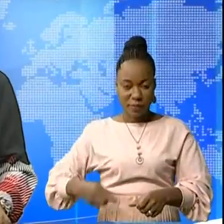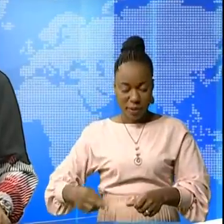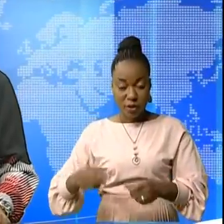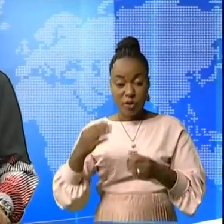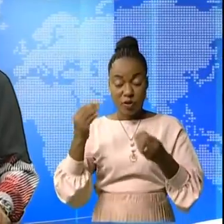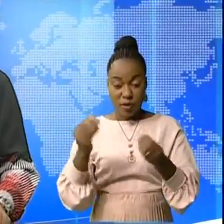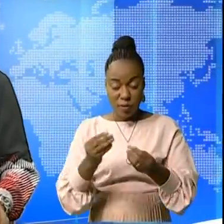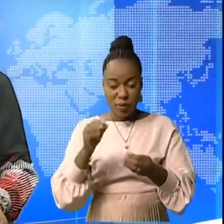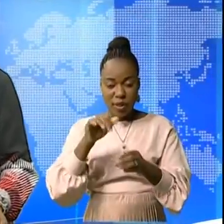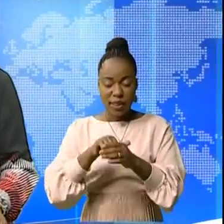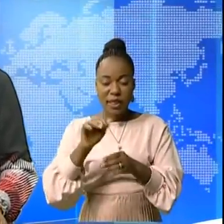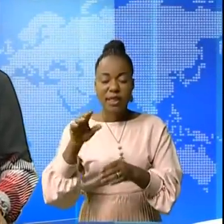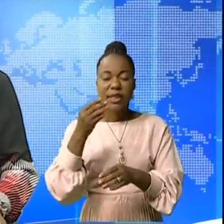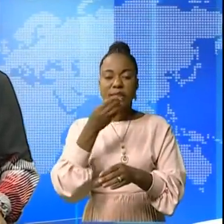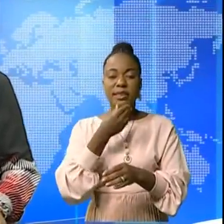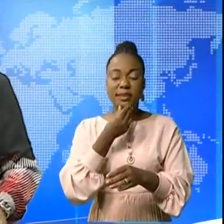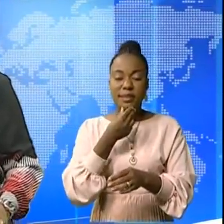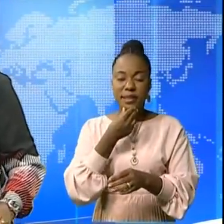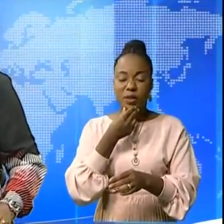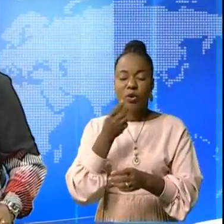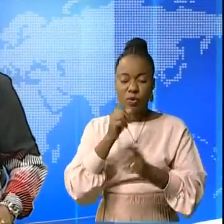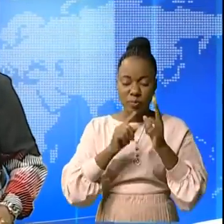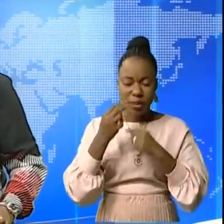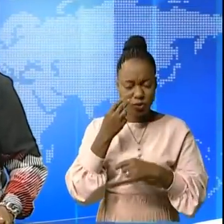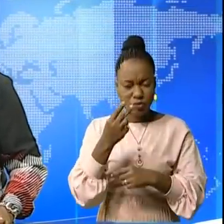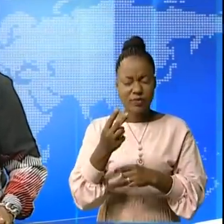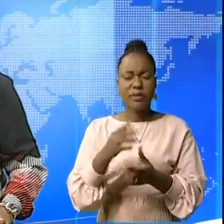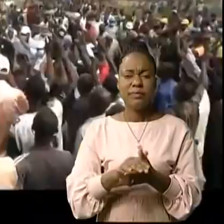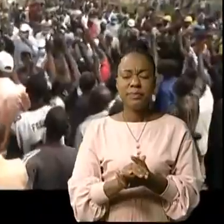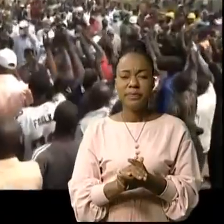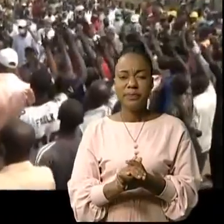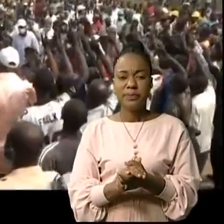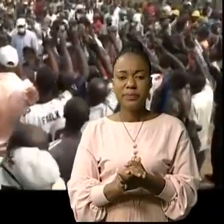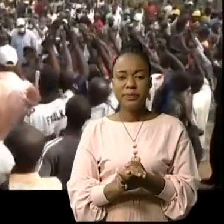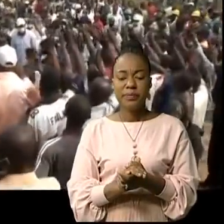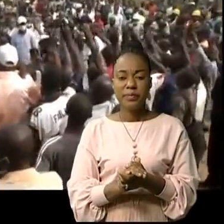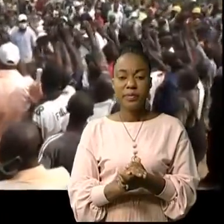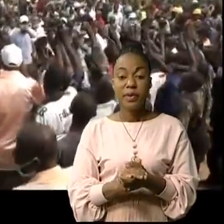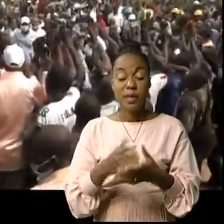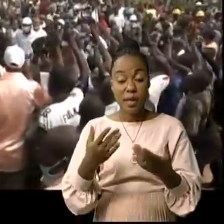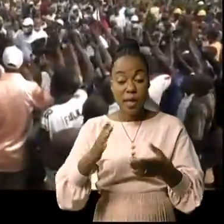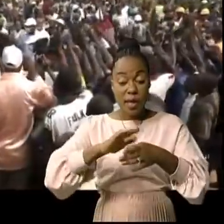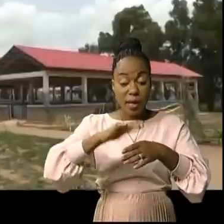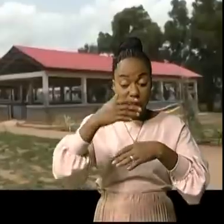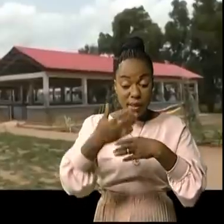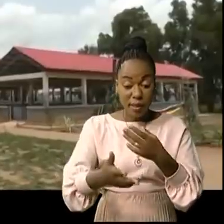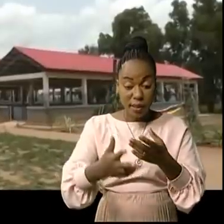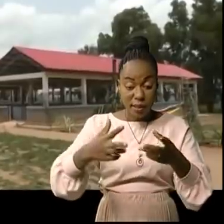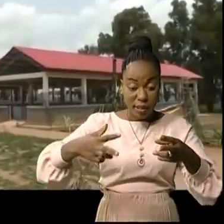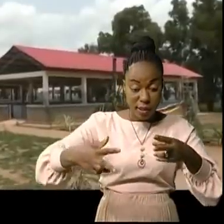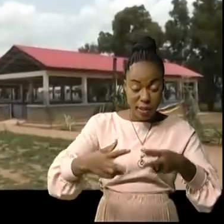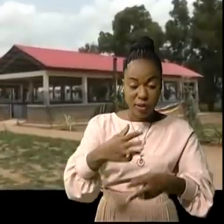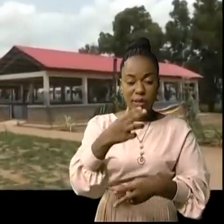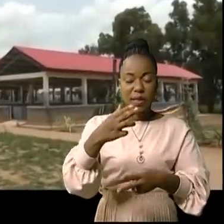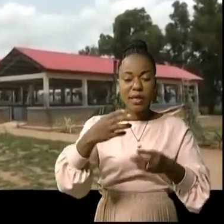Kassai central. Commentaire Jean-Pierre Ndolodemassou. Après avoir inauguré et baptisé le marché de Kabea